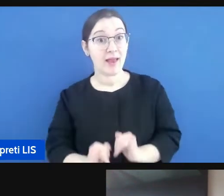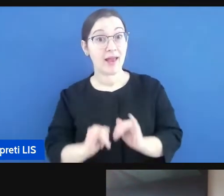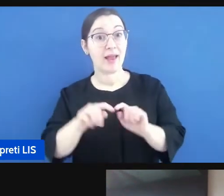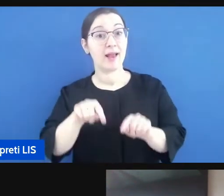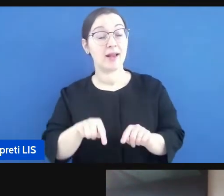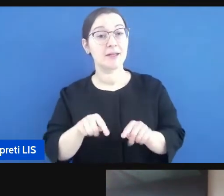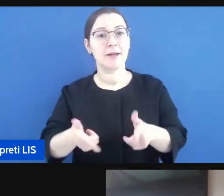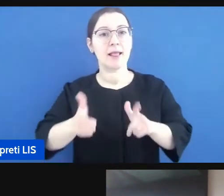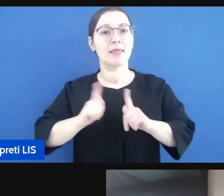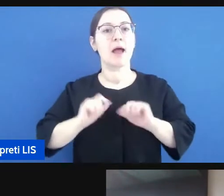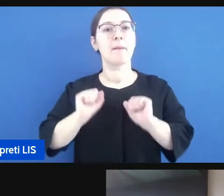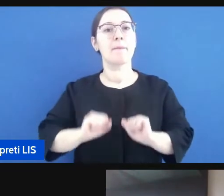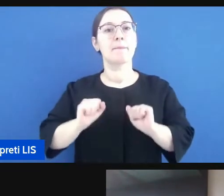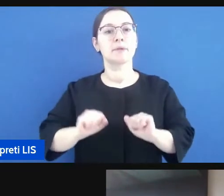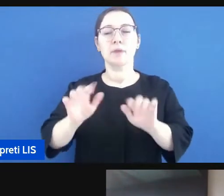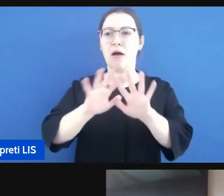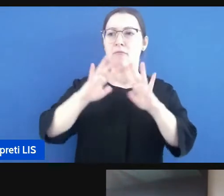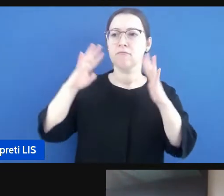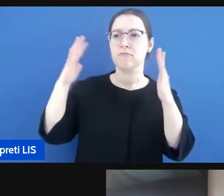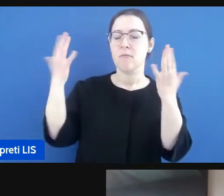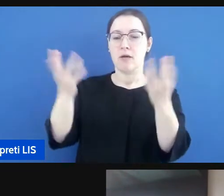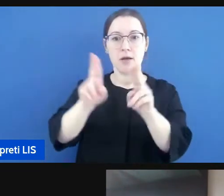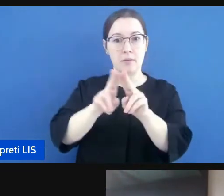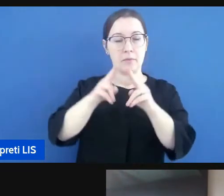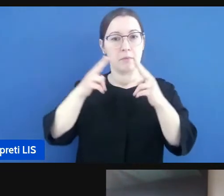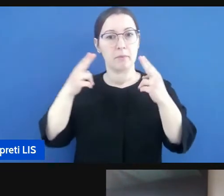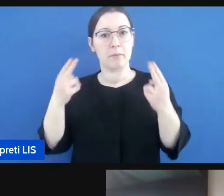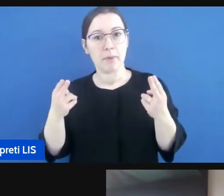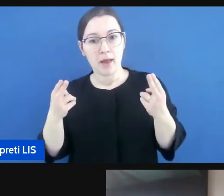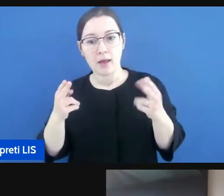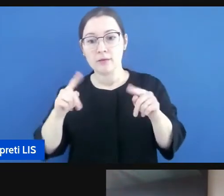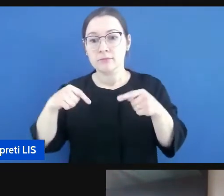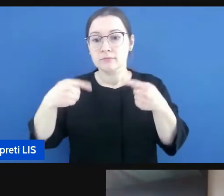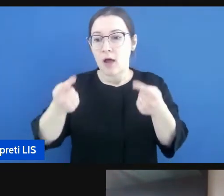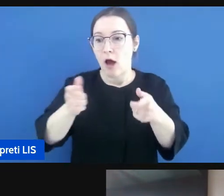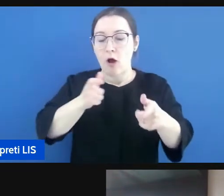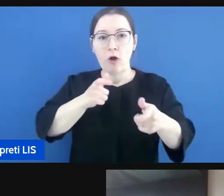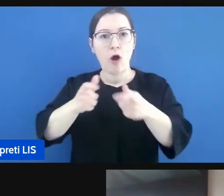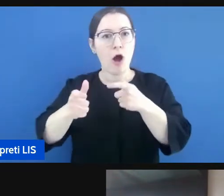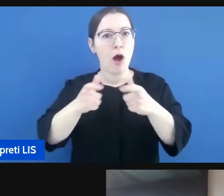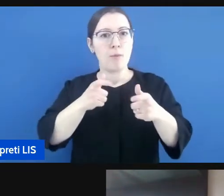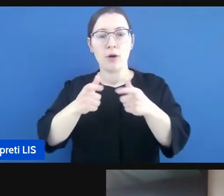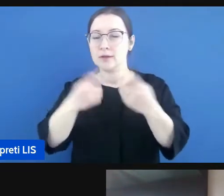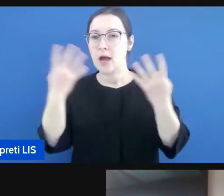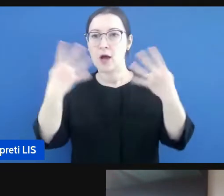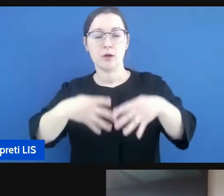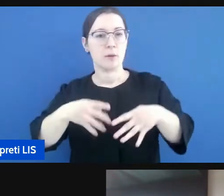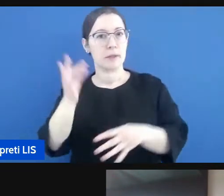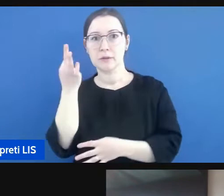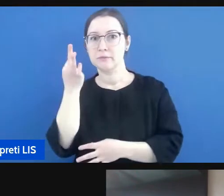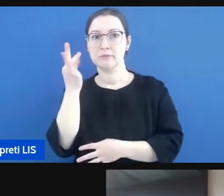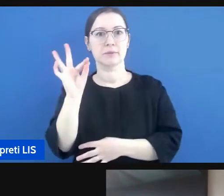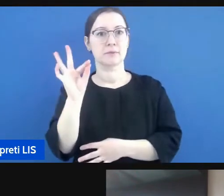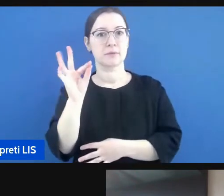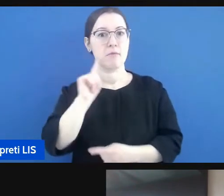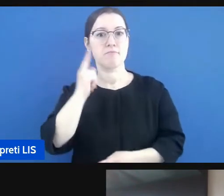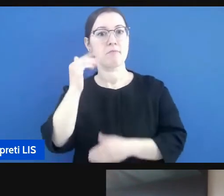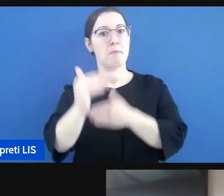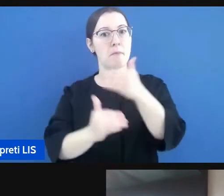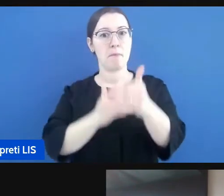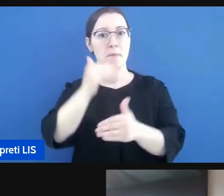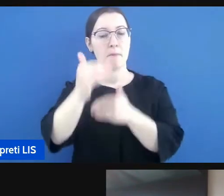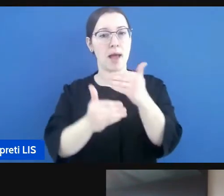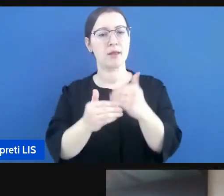che ha migliorato per intero la comunicazione all'interno della famiglia perché in realtà il registro